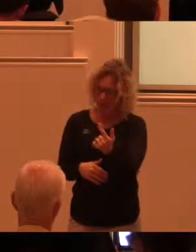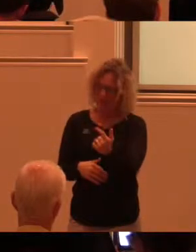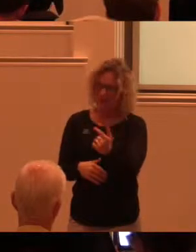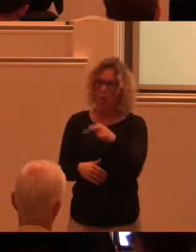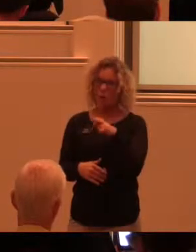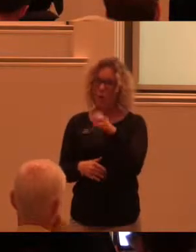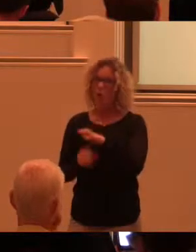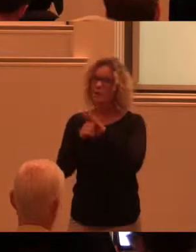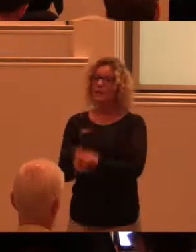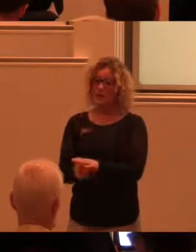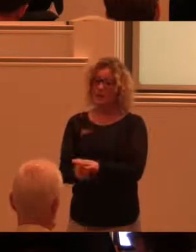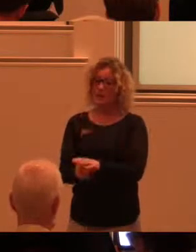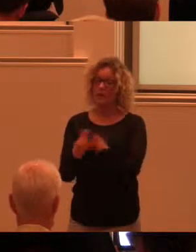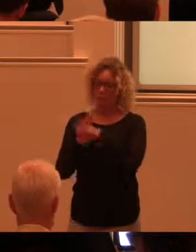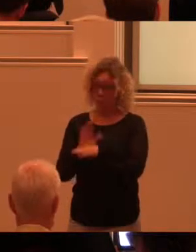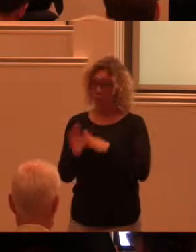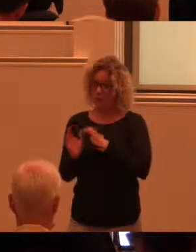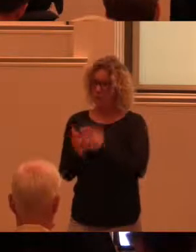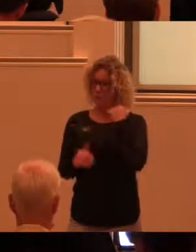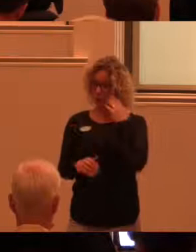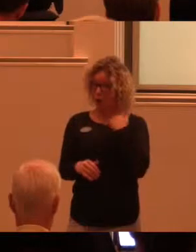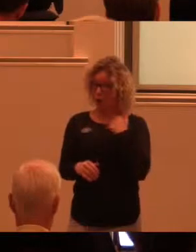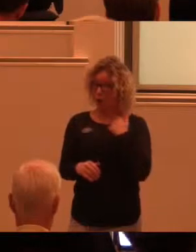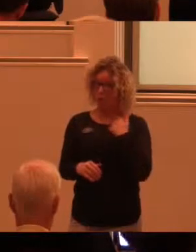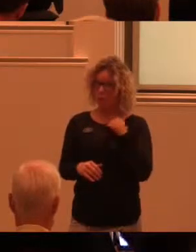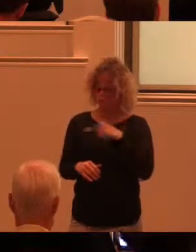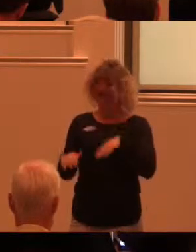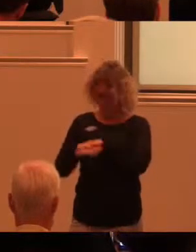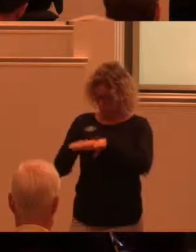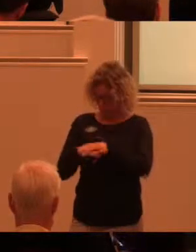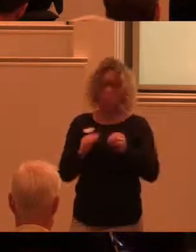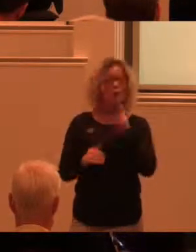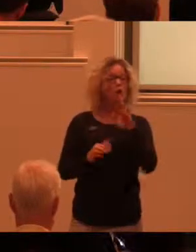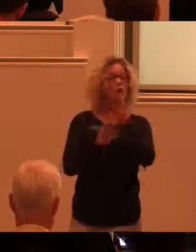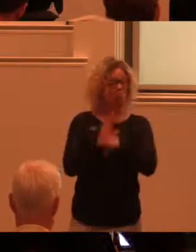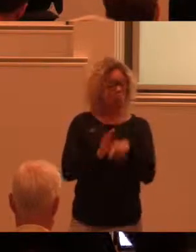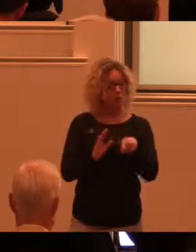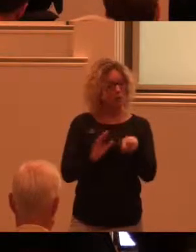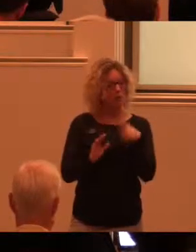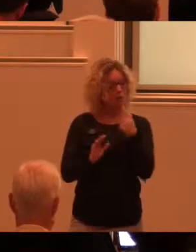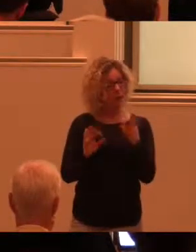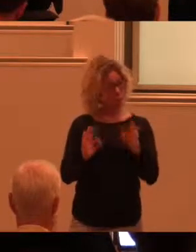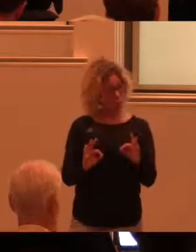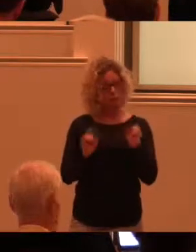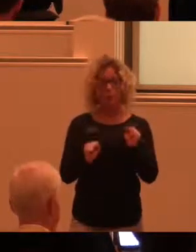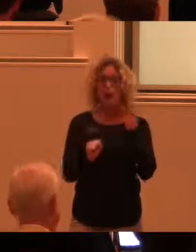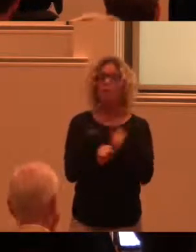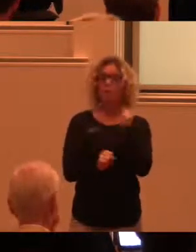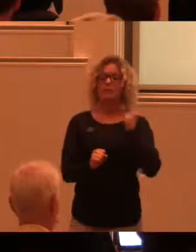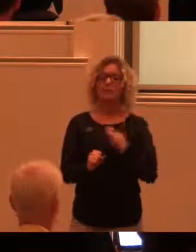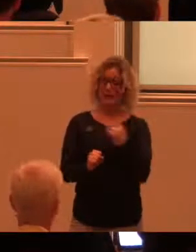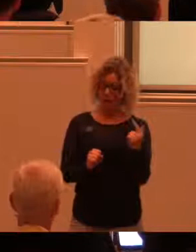rasdiskrimineringskonventionen tidigare. Så mot den bakgrunden så är den nya konventionen, den talar om hur vi ska uppnå